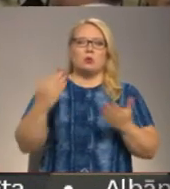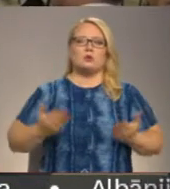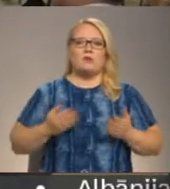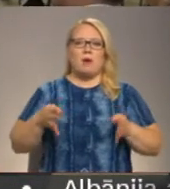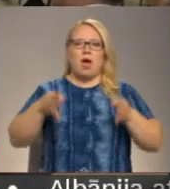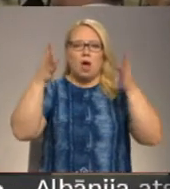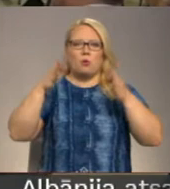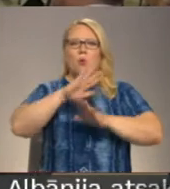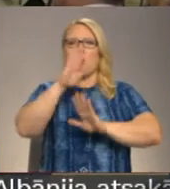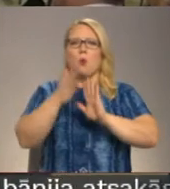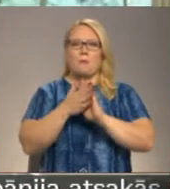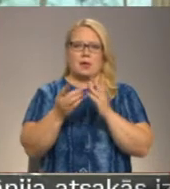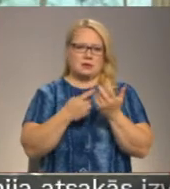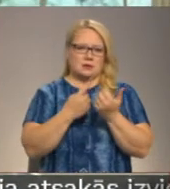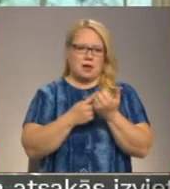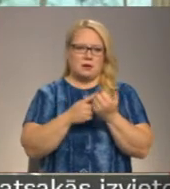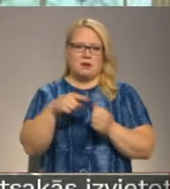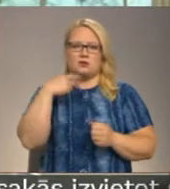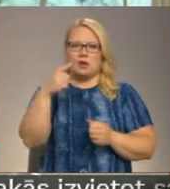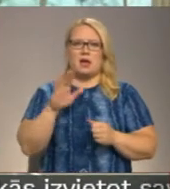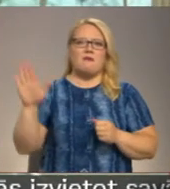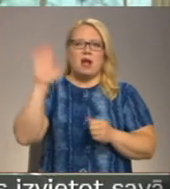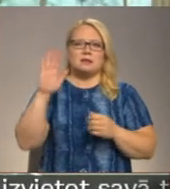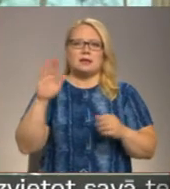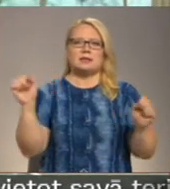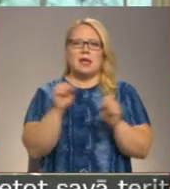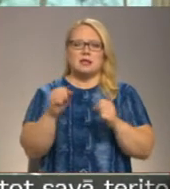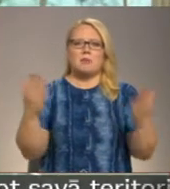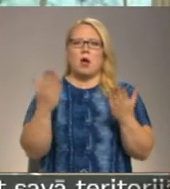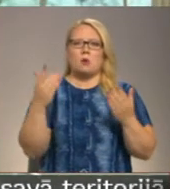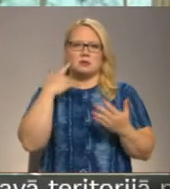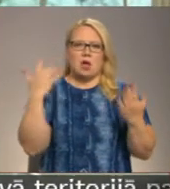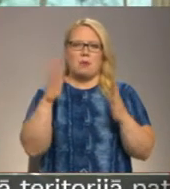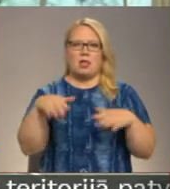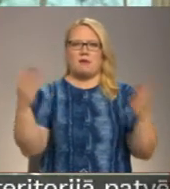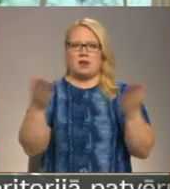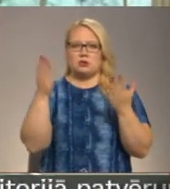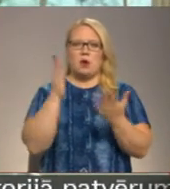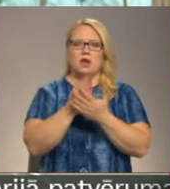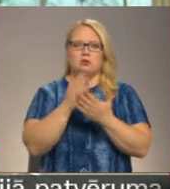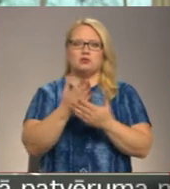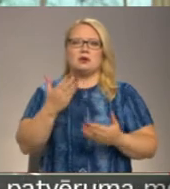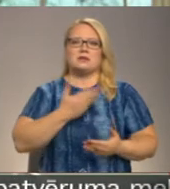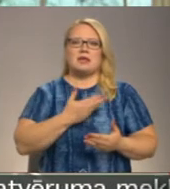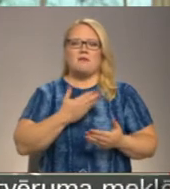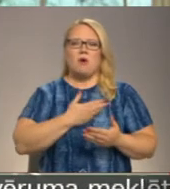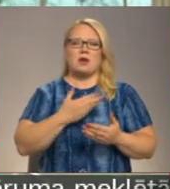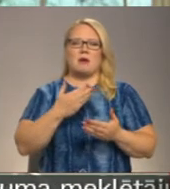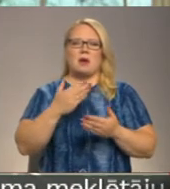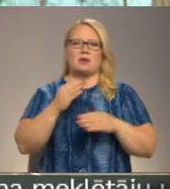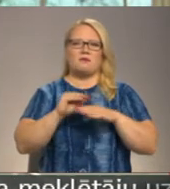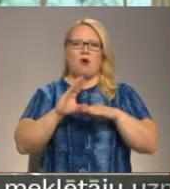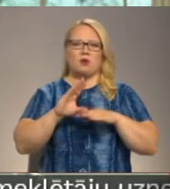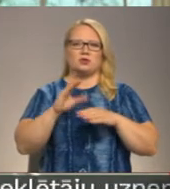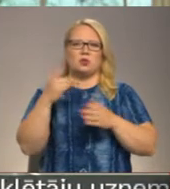ēku nokopējā skaita. Valstī būtu steidzami, kaut kas jādomā, lai veicinātu, jo esošais dzīvojumās fonds tāpat nolietojās, un